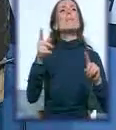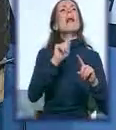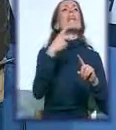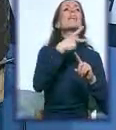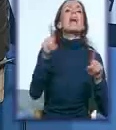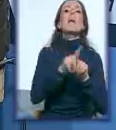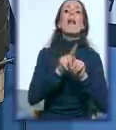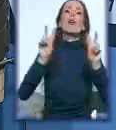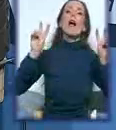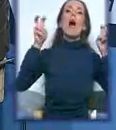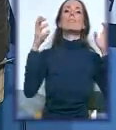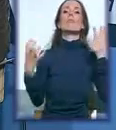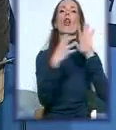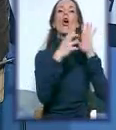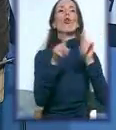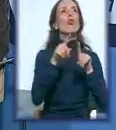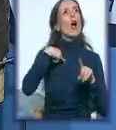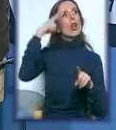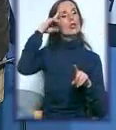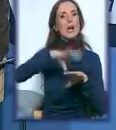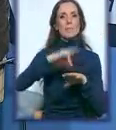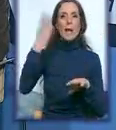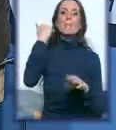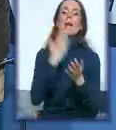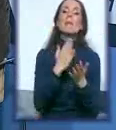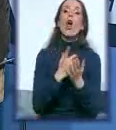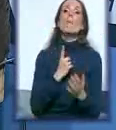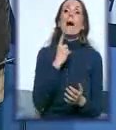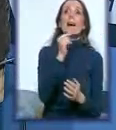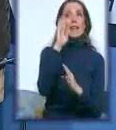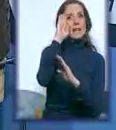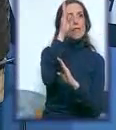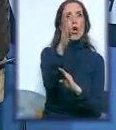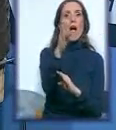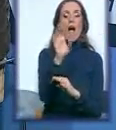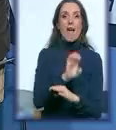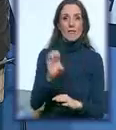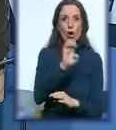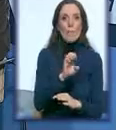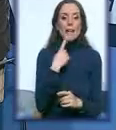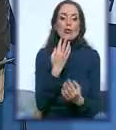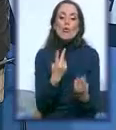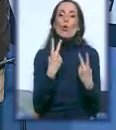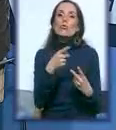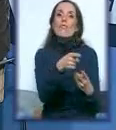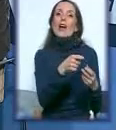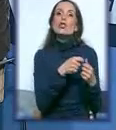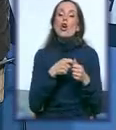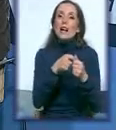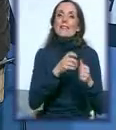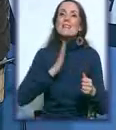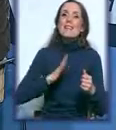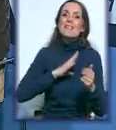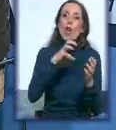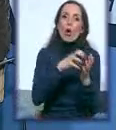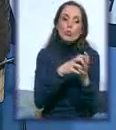neki, kao neka ideja vodilja, pa smo imali partnerstvo ka Evropi da apostrofiramo ulogu organizacija ciljnog društva na putu evropske integracije,